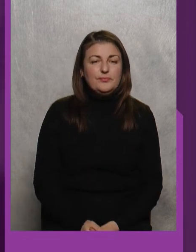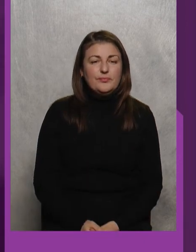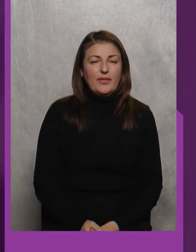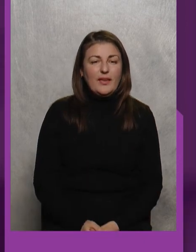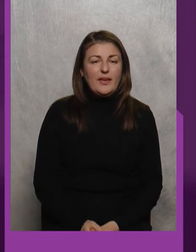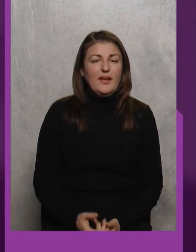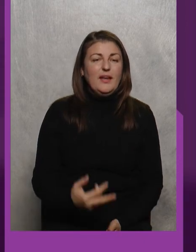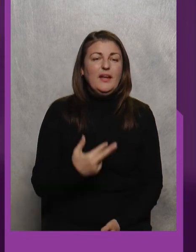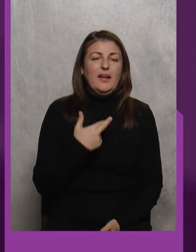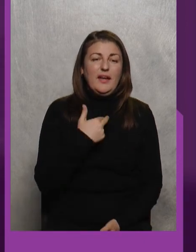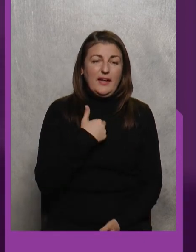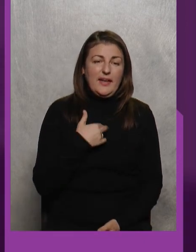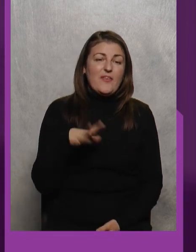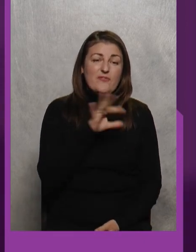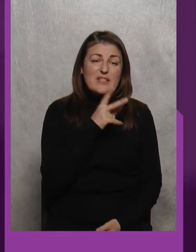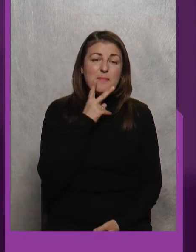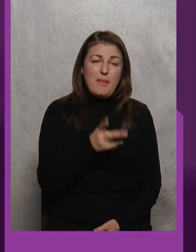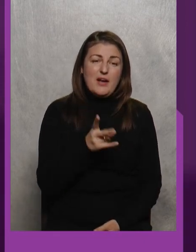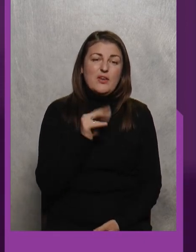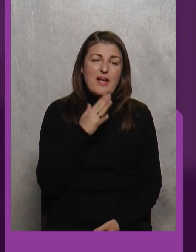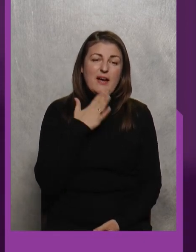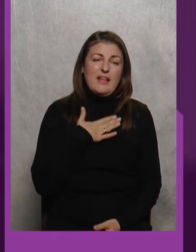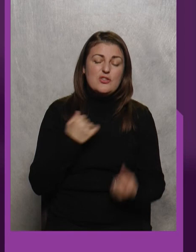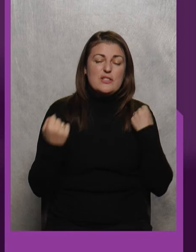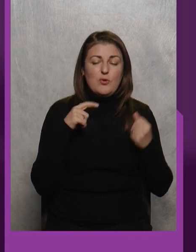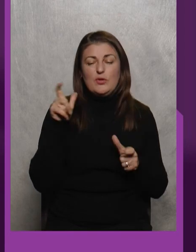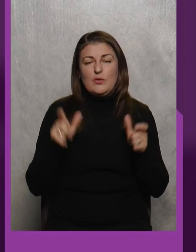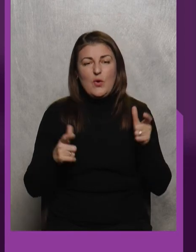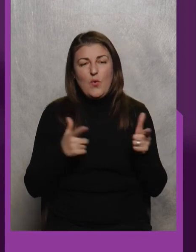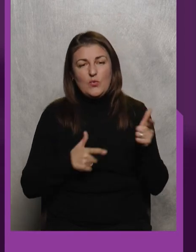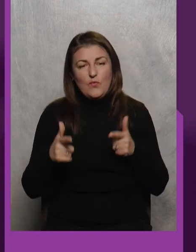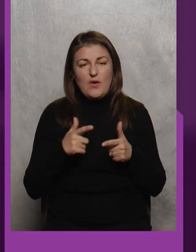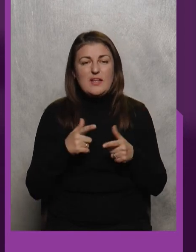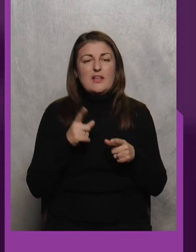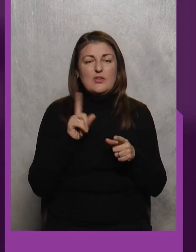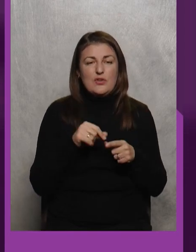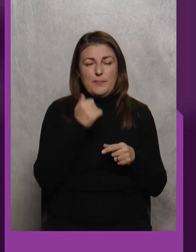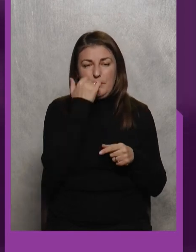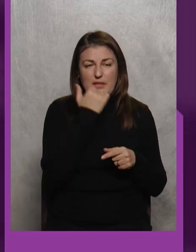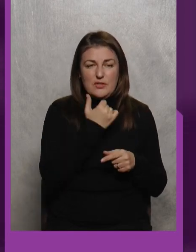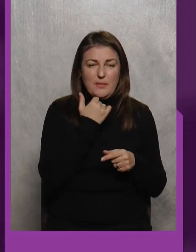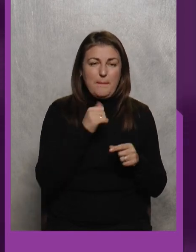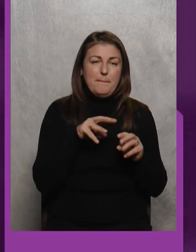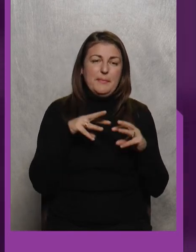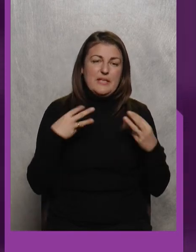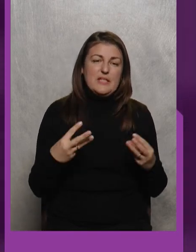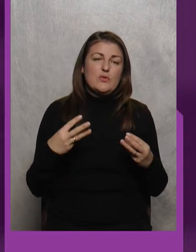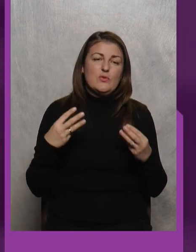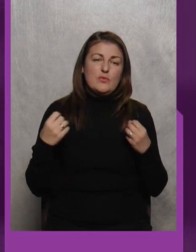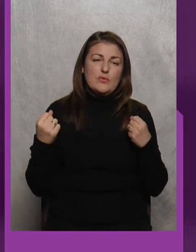Я, всі бачили, як наші спортсмени готувалися І дуже ми вдячні